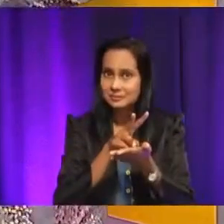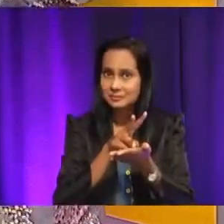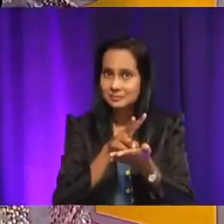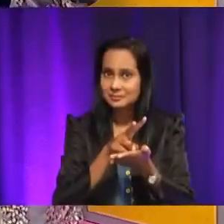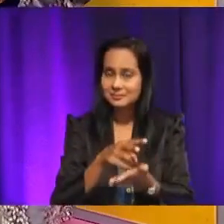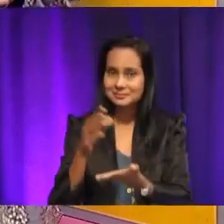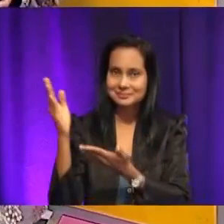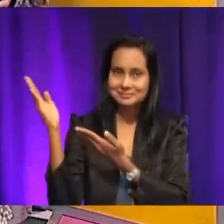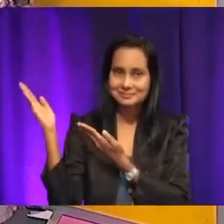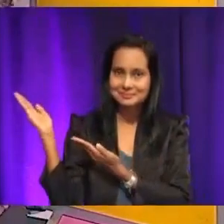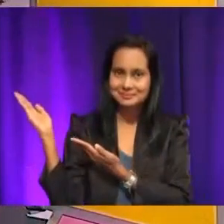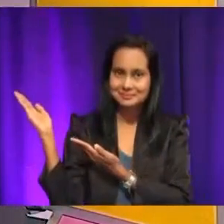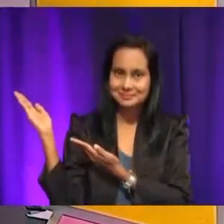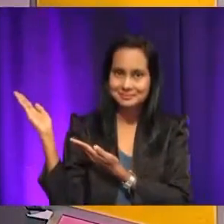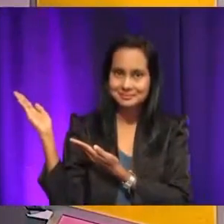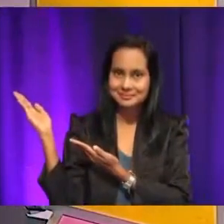Okey, jom kita saksikan.